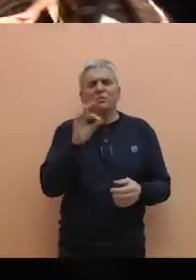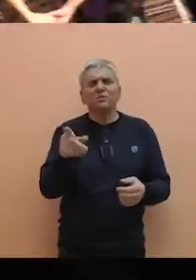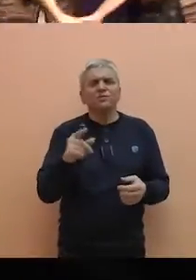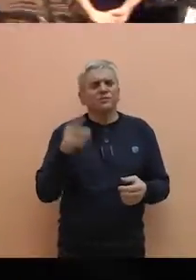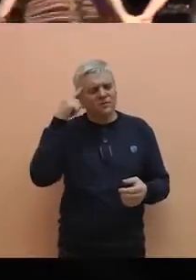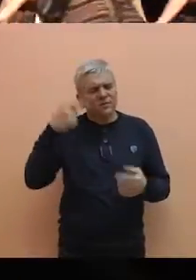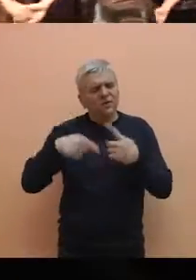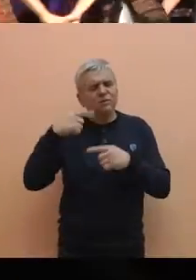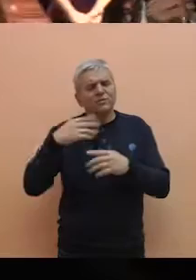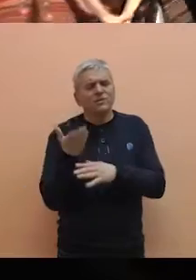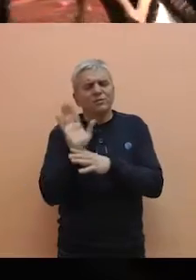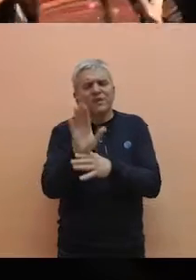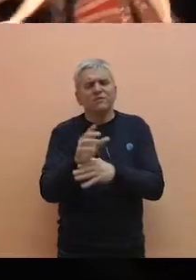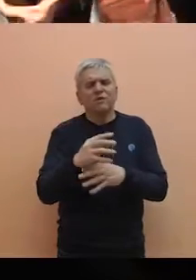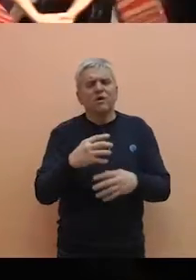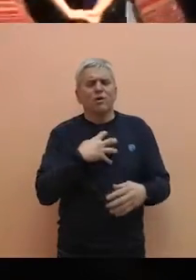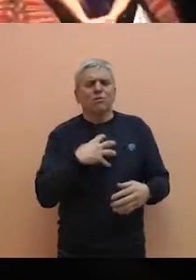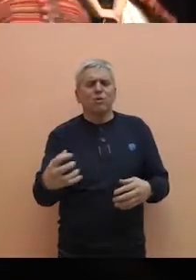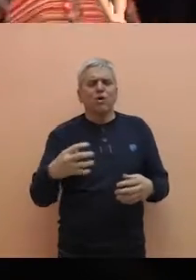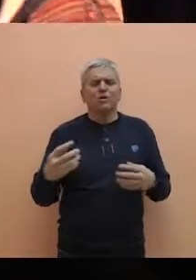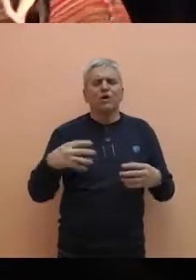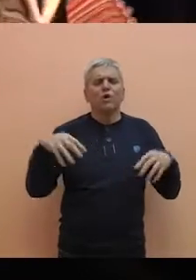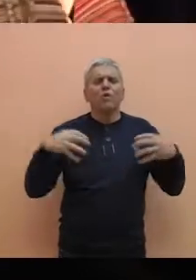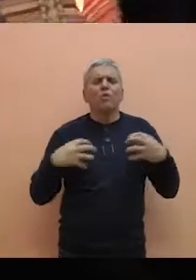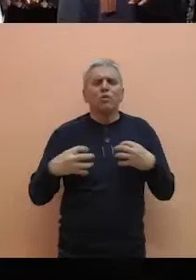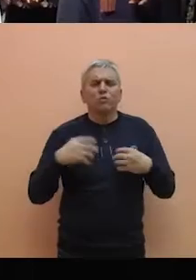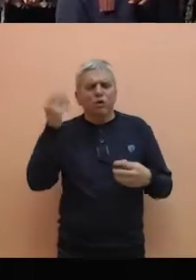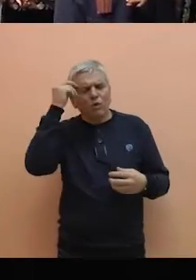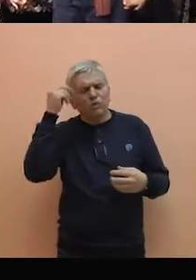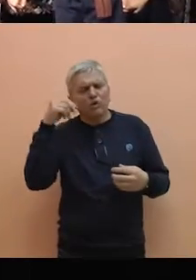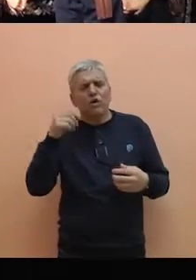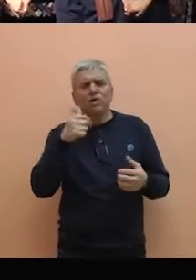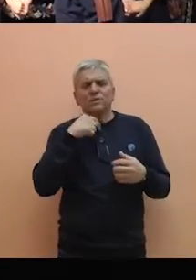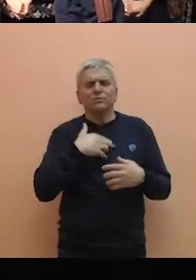institucija za negovanje i promociju bogatog kulturnog nasleđa čitave Srbije.